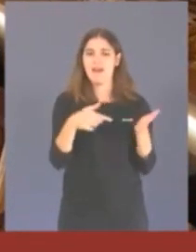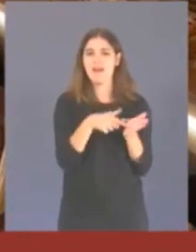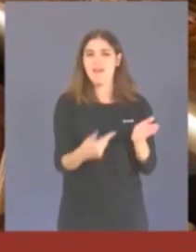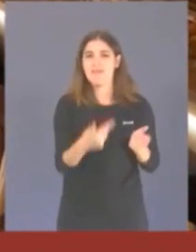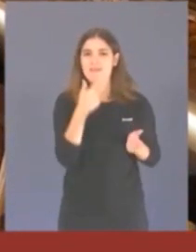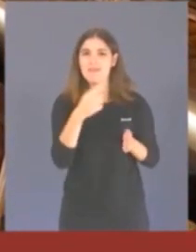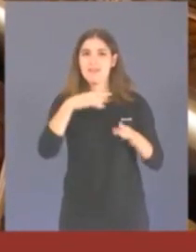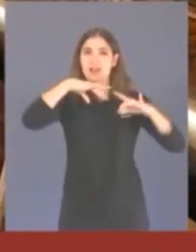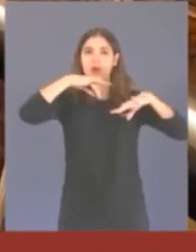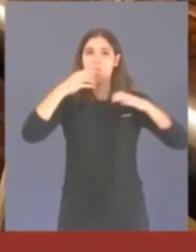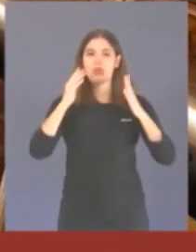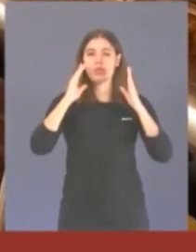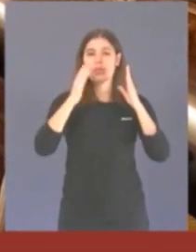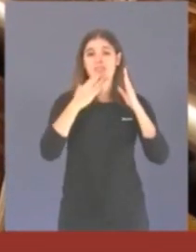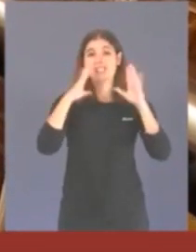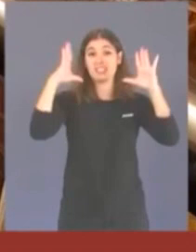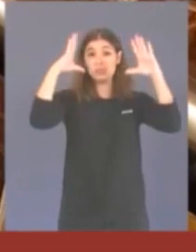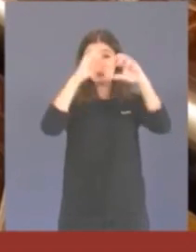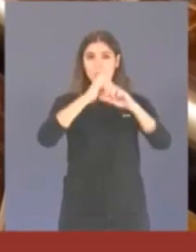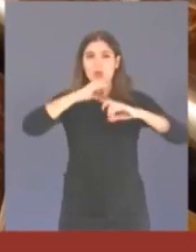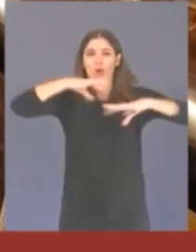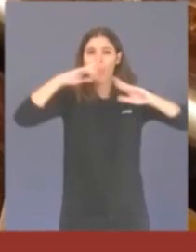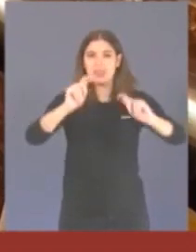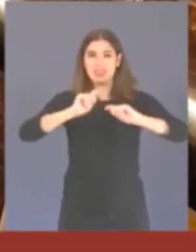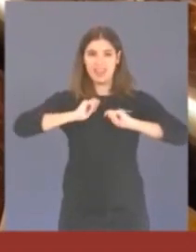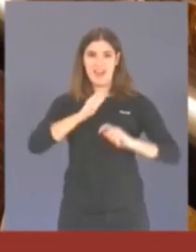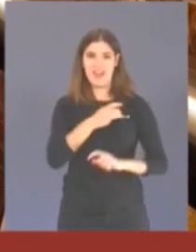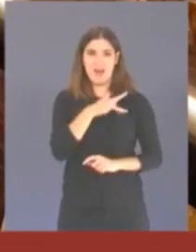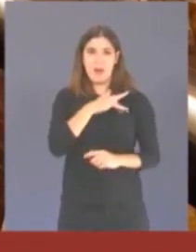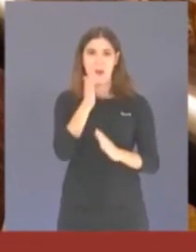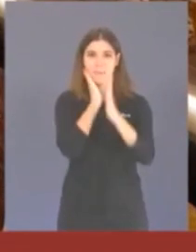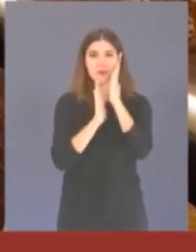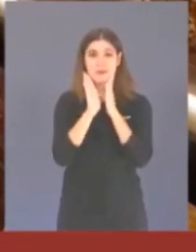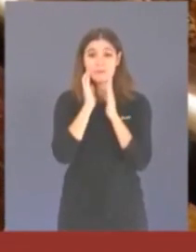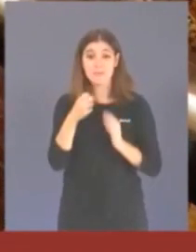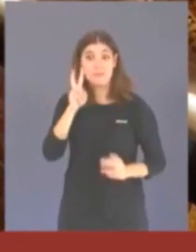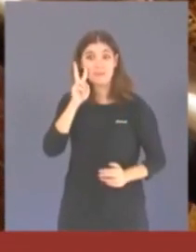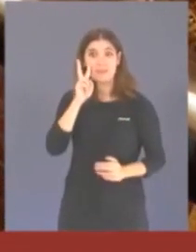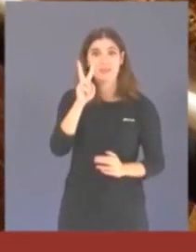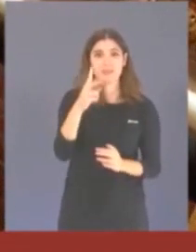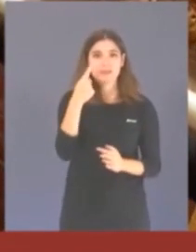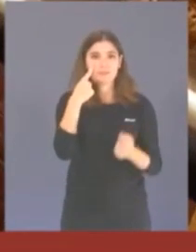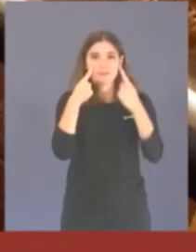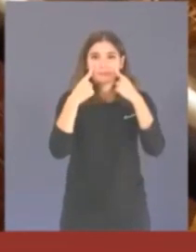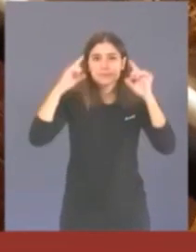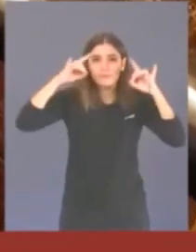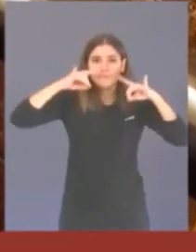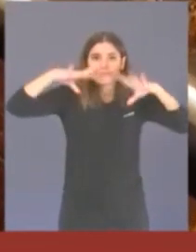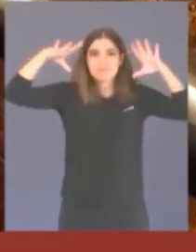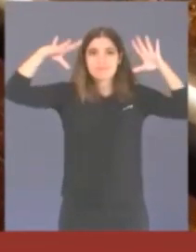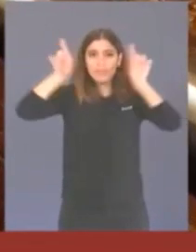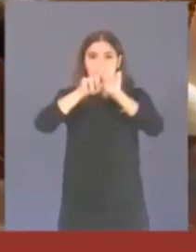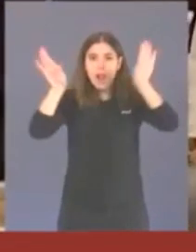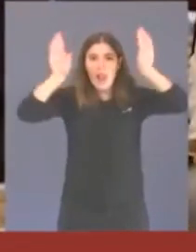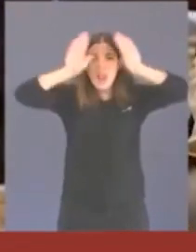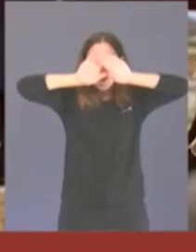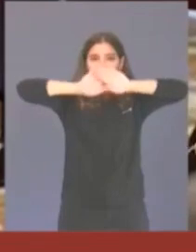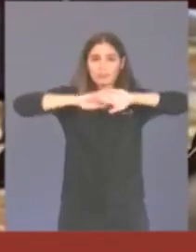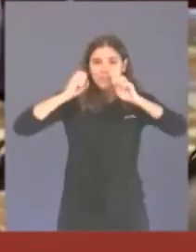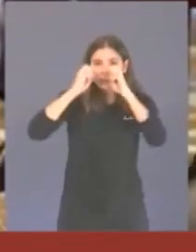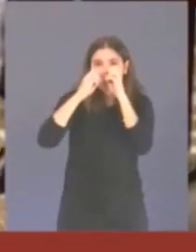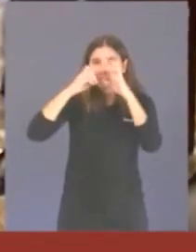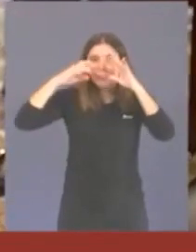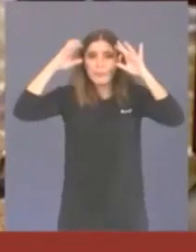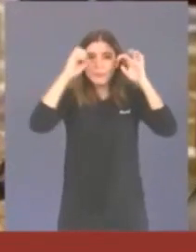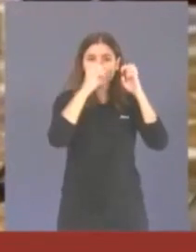ens il·lumina en la tenebra. Has mirat, i els teus ulls han encès sols i fires en la nit que em regnava els anys